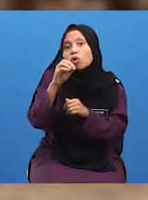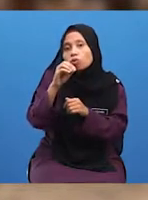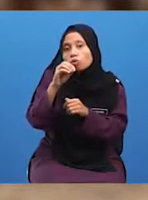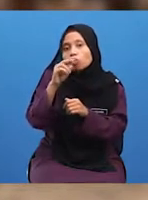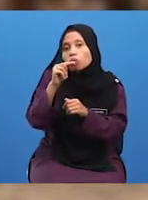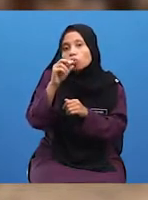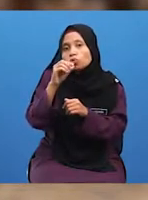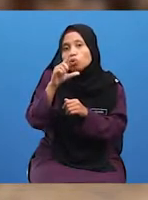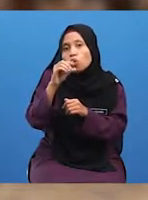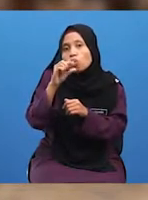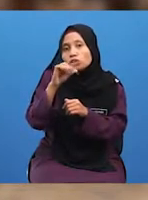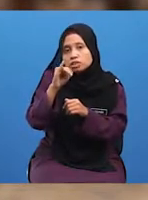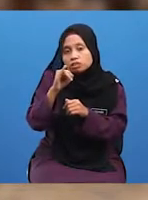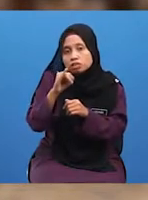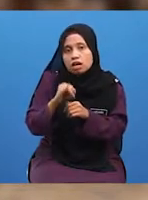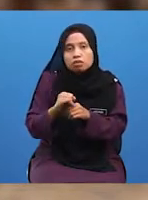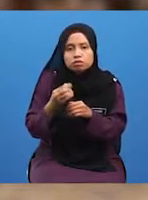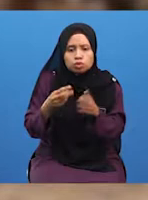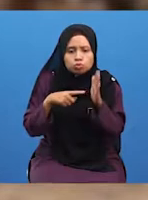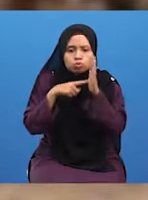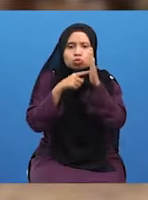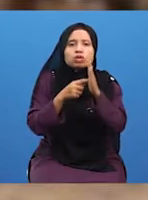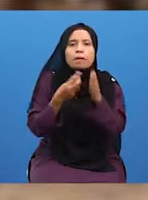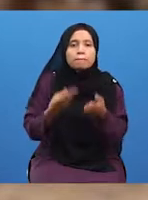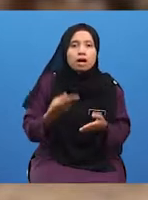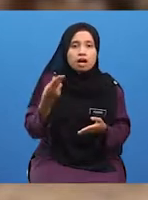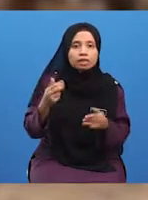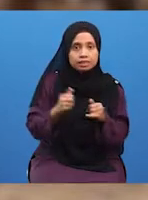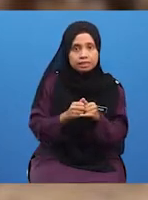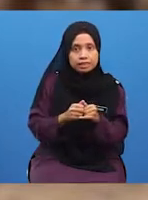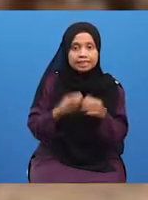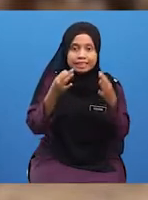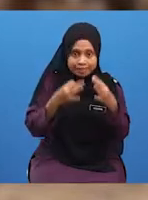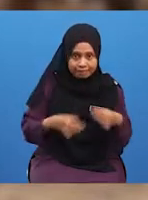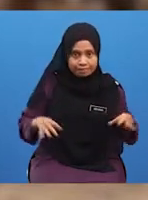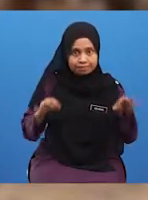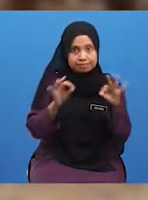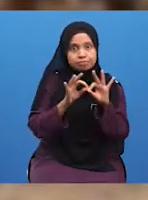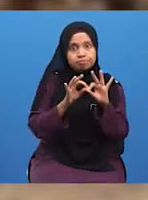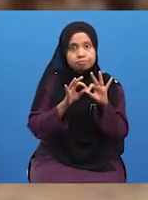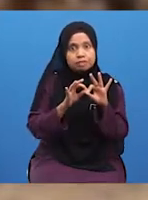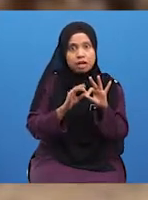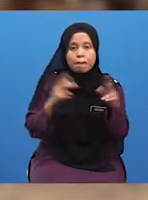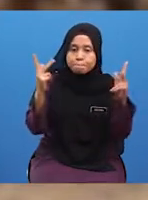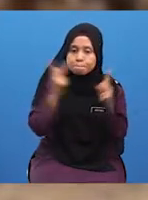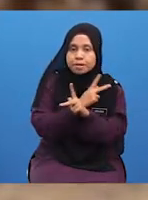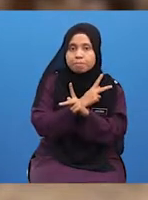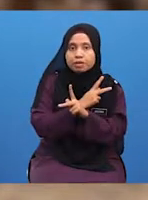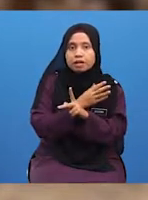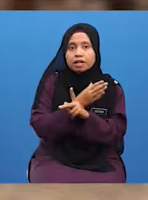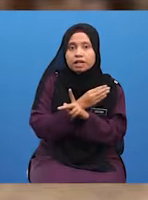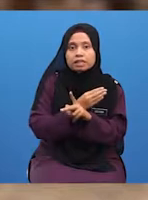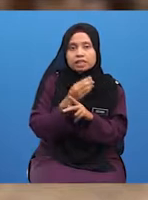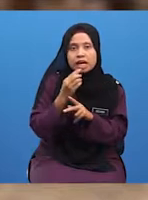Beliau memaparkan bahan dengan peristiwa politik, peperangan